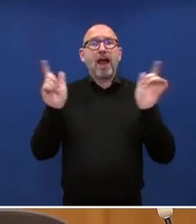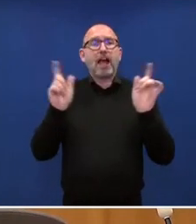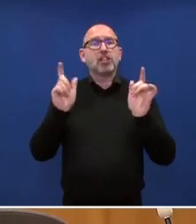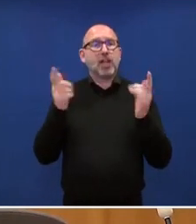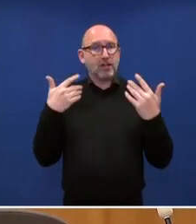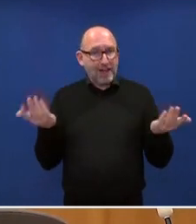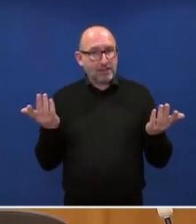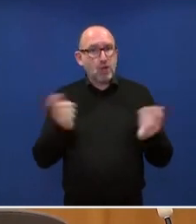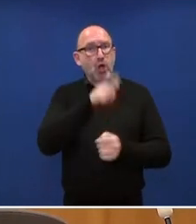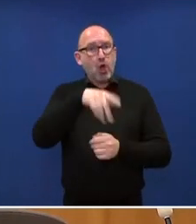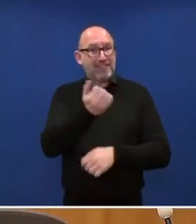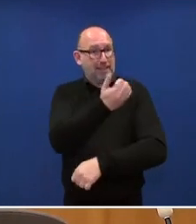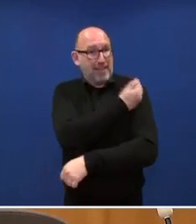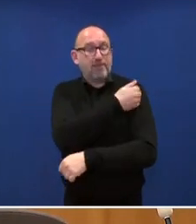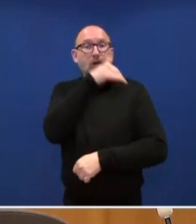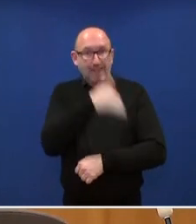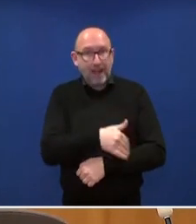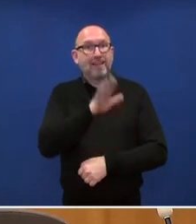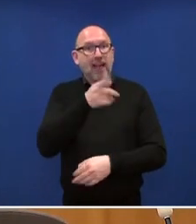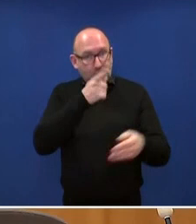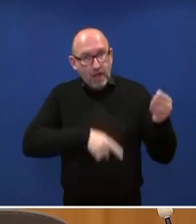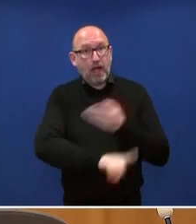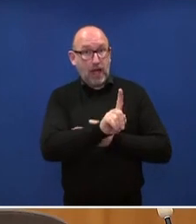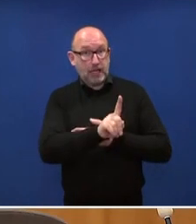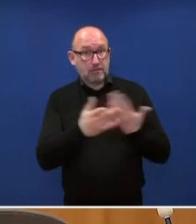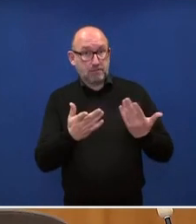Menschen zulassen zu wollen? Würde das die Impfbereitschaft steigern?